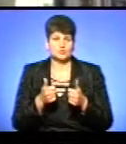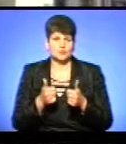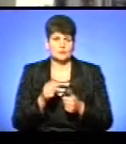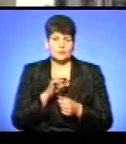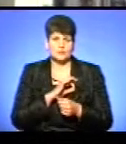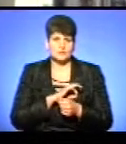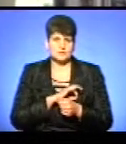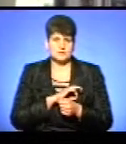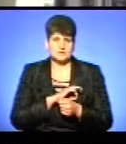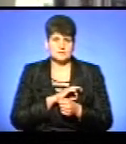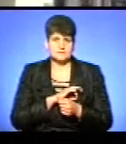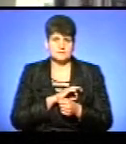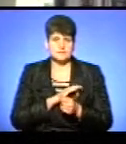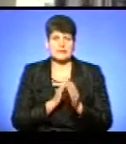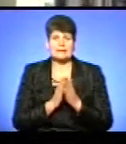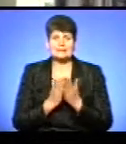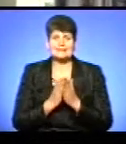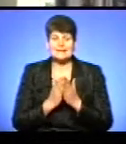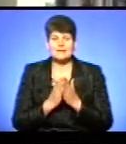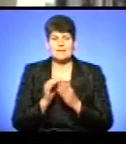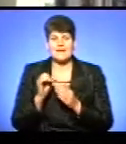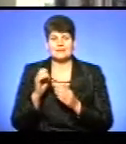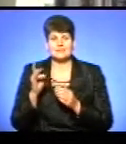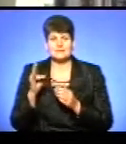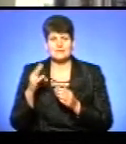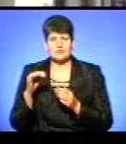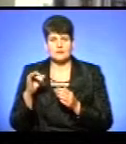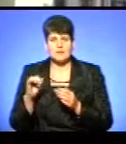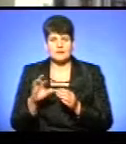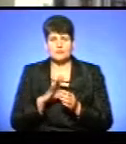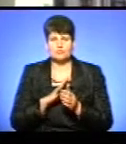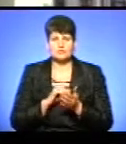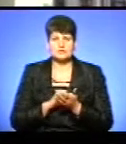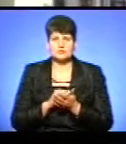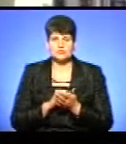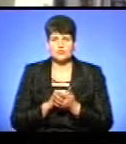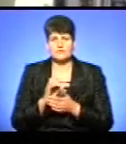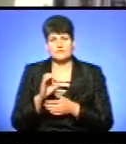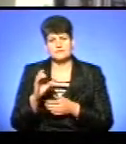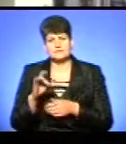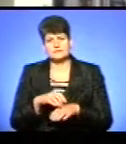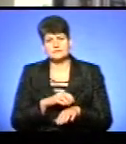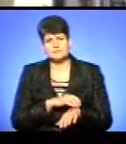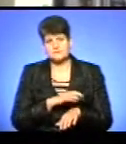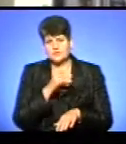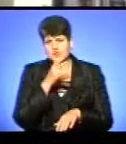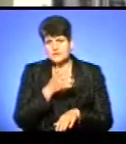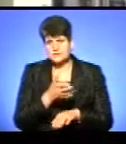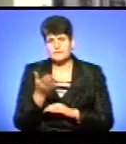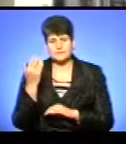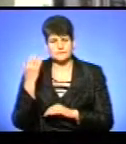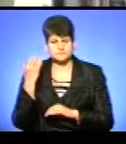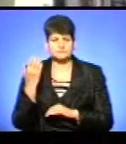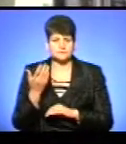книгами, енциклопедіями, які були видані і в Радянському Союзі колишньому,